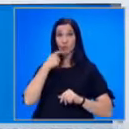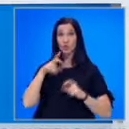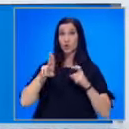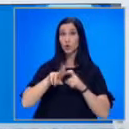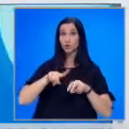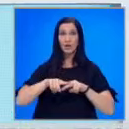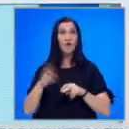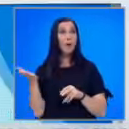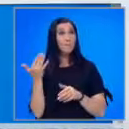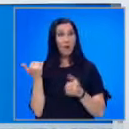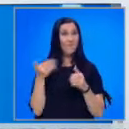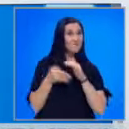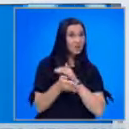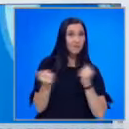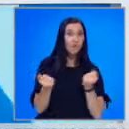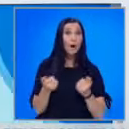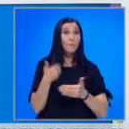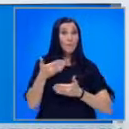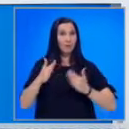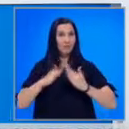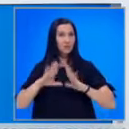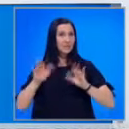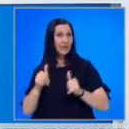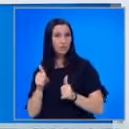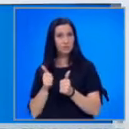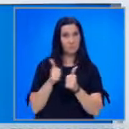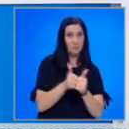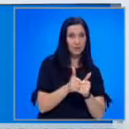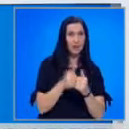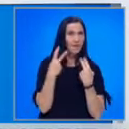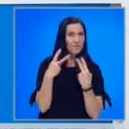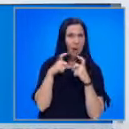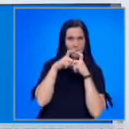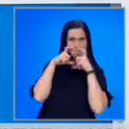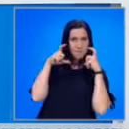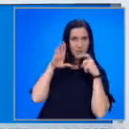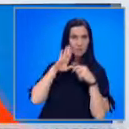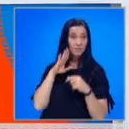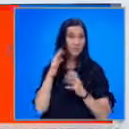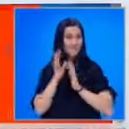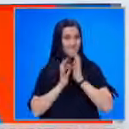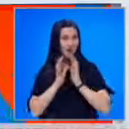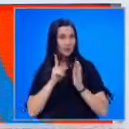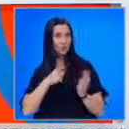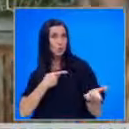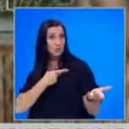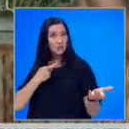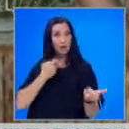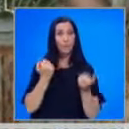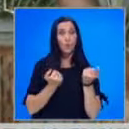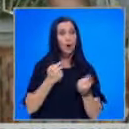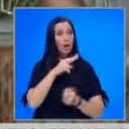бил в колата пред дома си заедно с пътни, когато забелязал маскиран мъж в храстите, който произвел няколко изстрела по автомобила му.